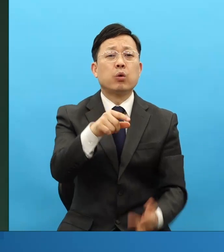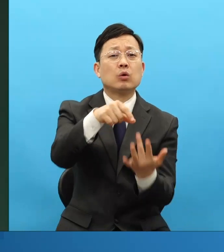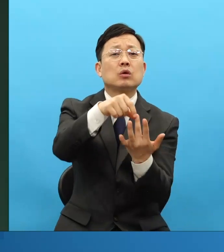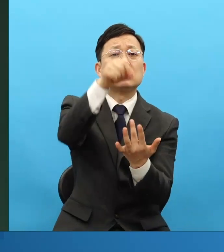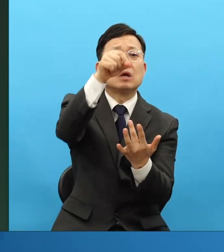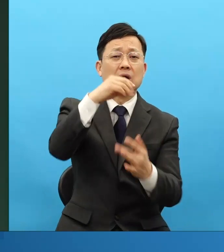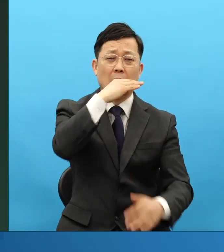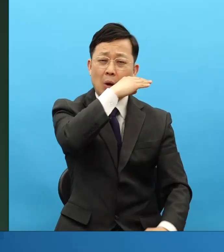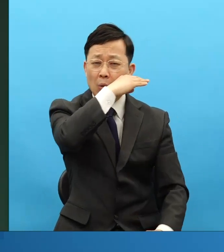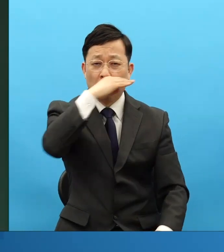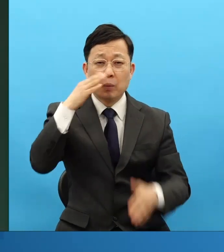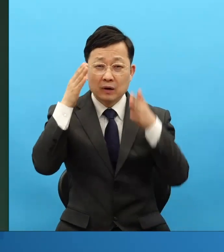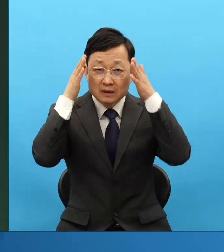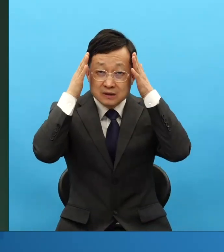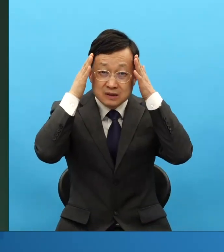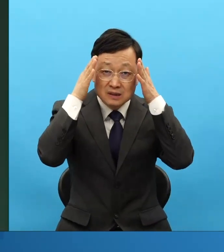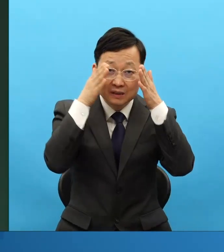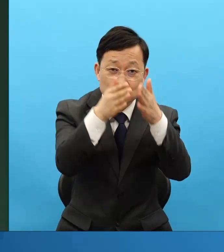올바른 집중을 한 거죠.